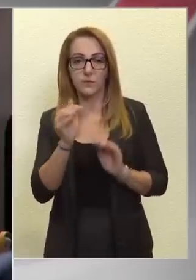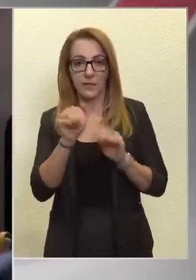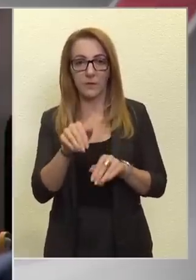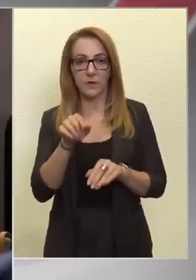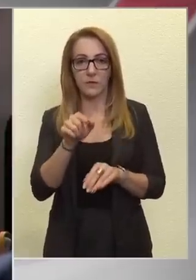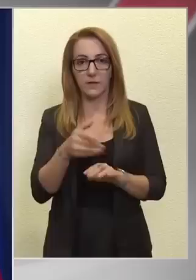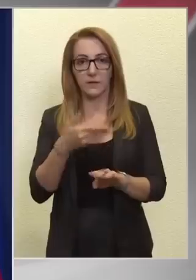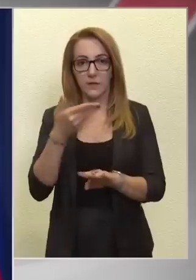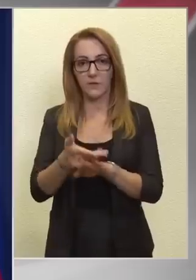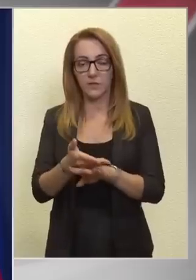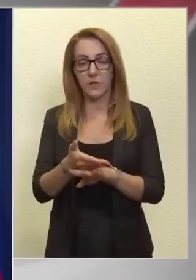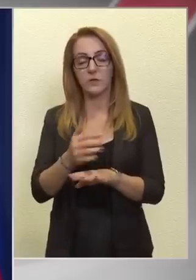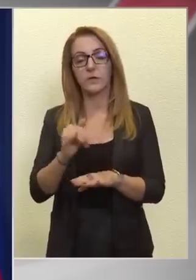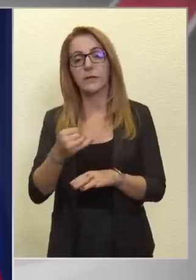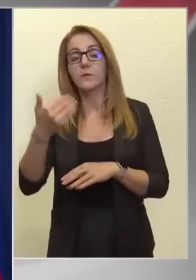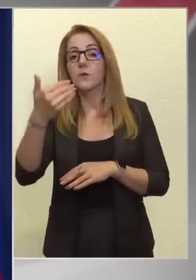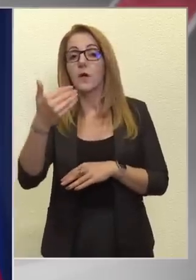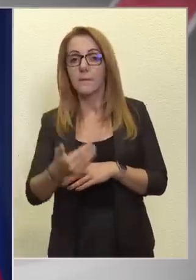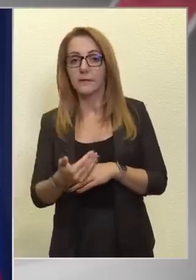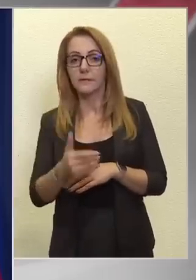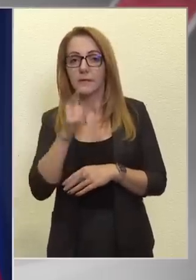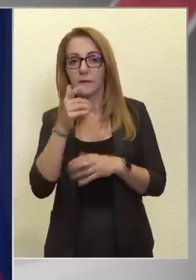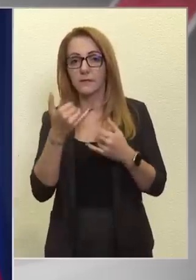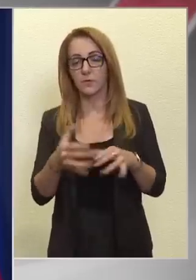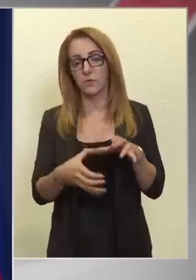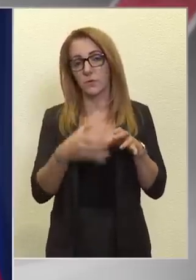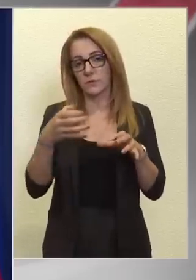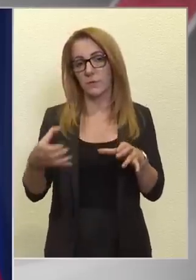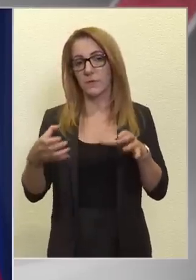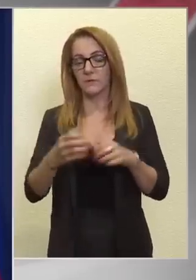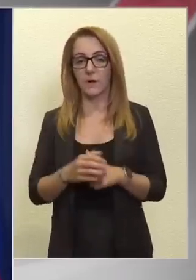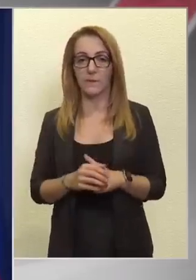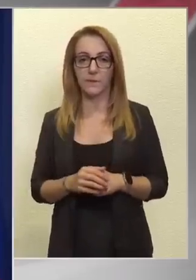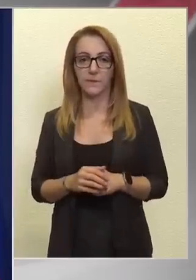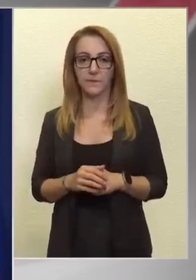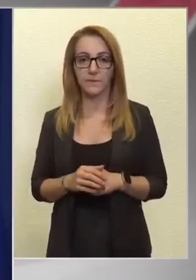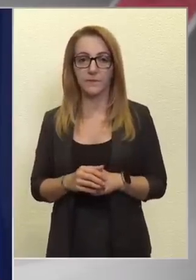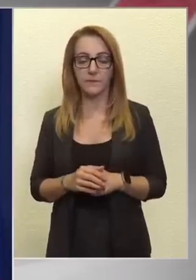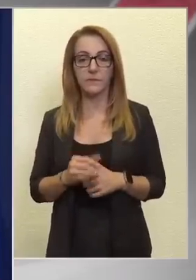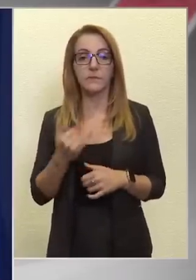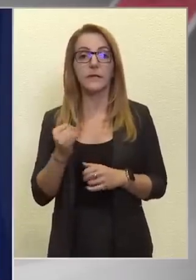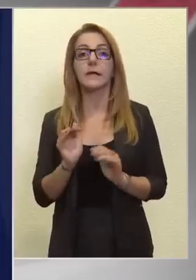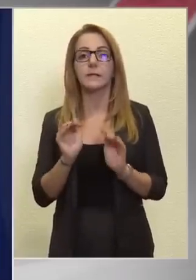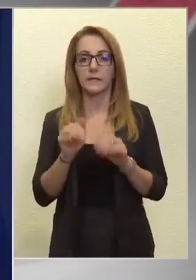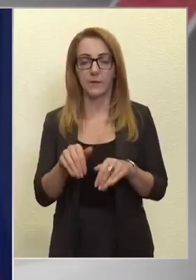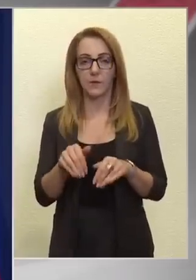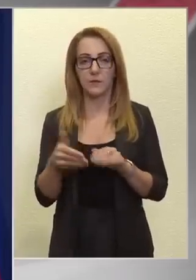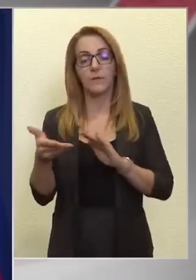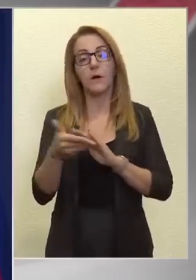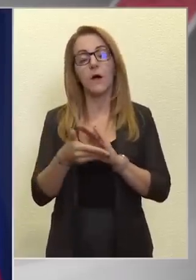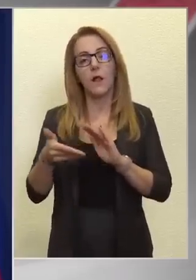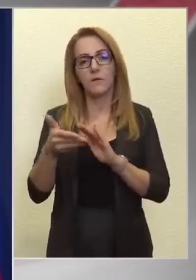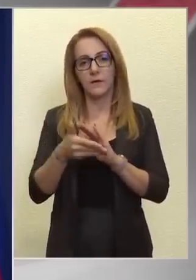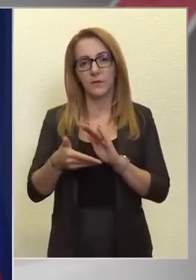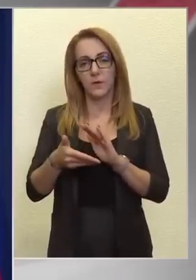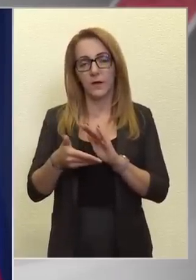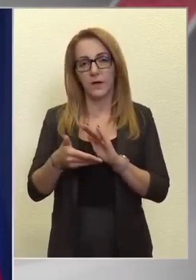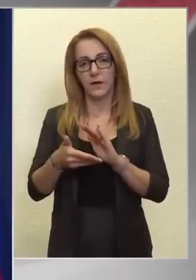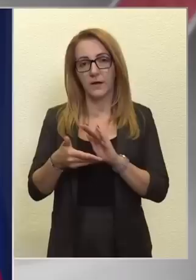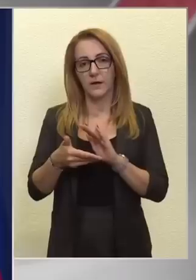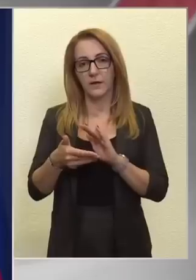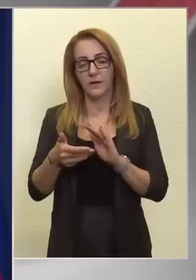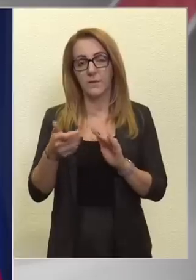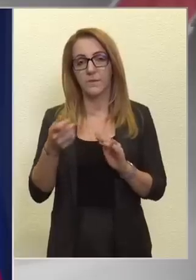ezt a javaslatot? És meddig lesznek most meghosszabbítva? Igen, támogattam. Alapvetően az